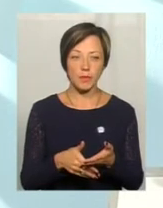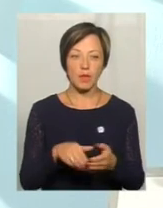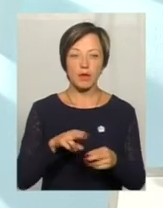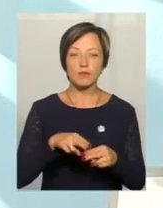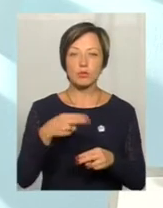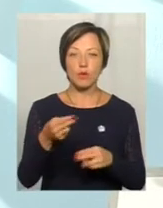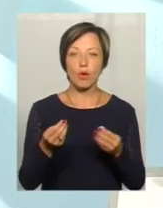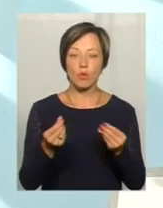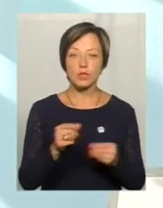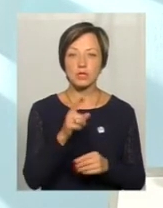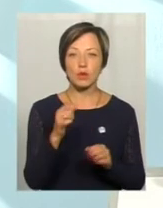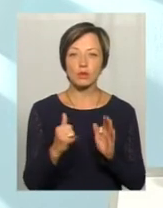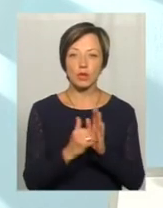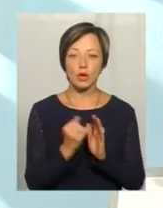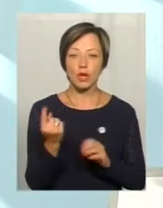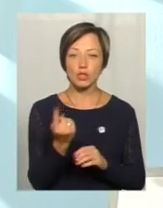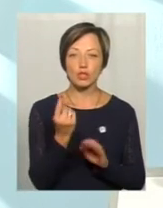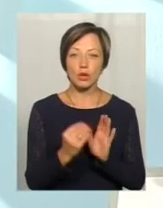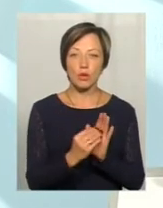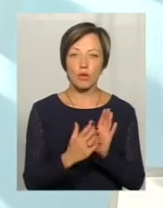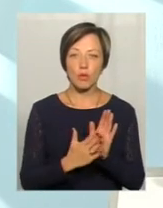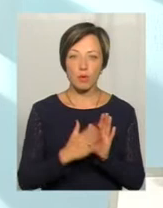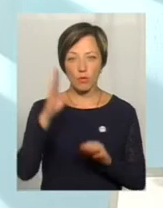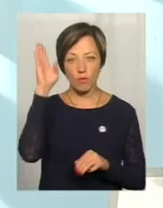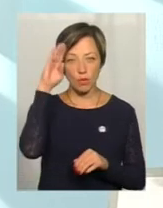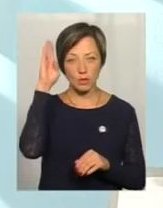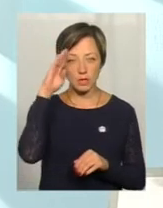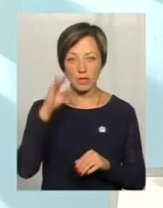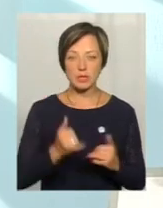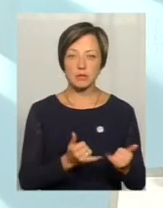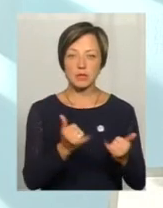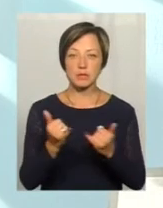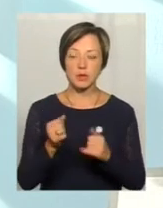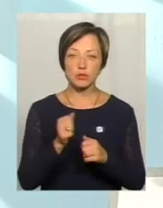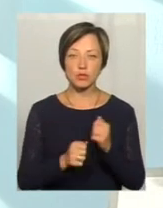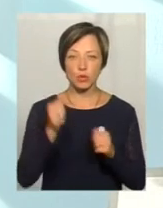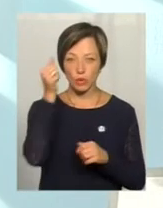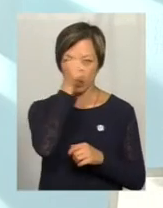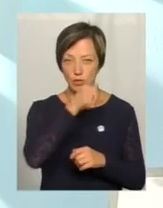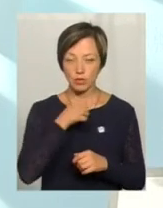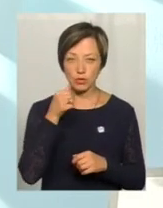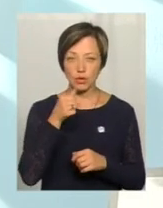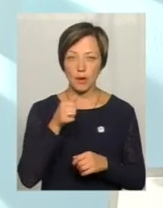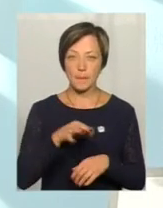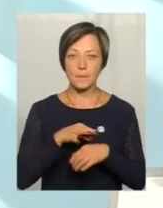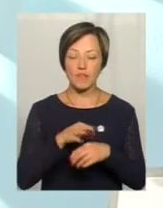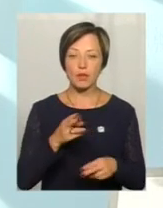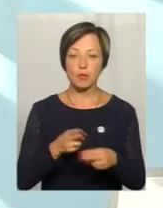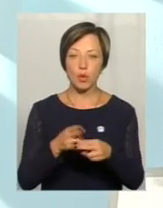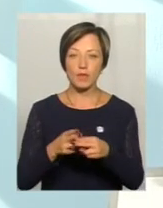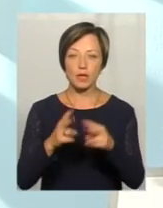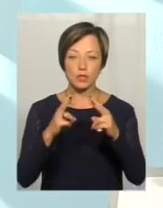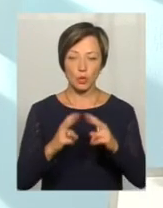відшкодування коштів за встановлення лічильників обліку спожитої води, забезпечення щорічної, щорічної проведення профілактичних